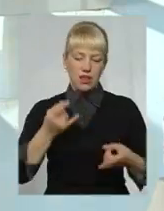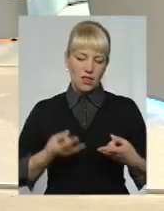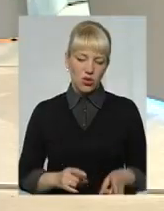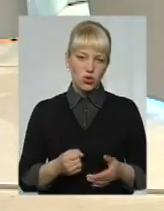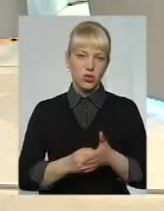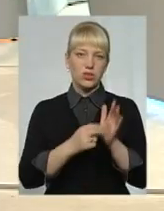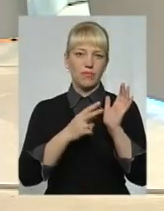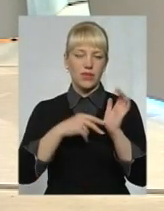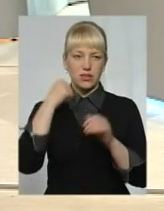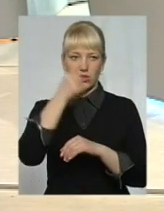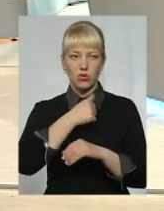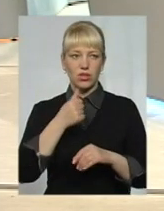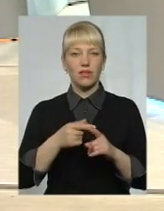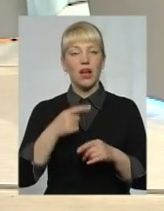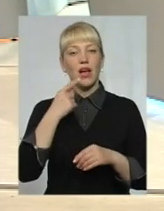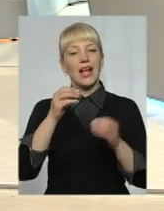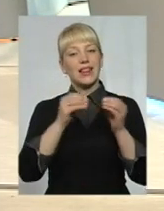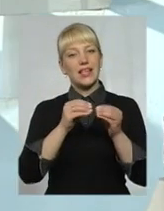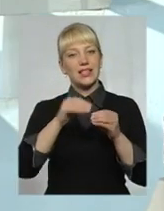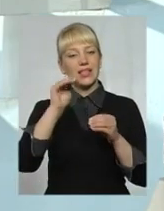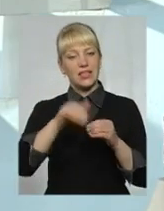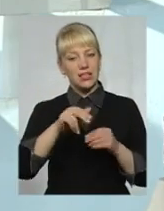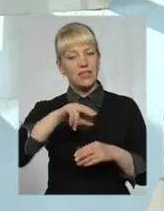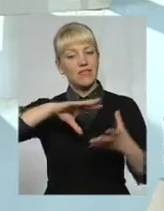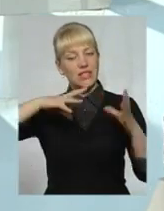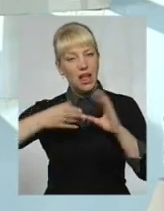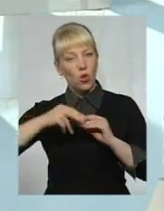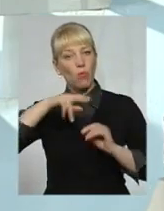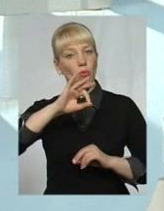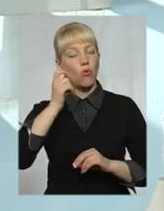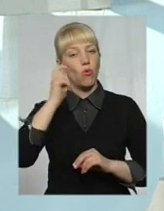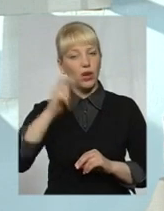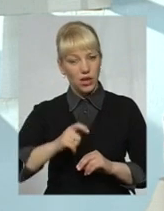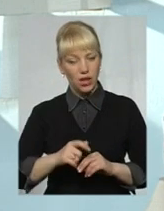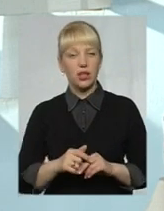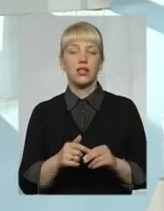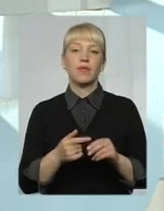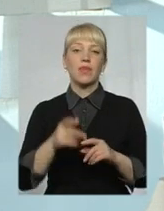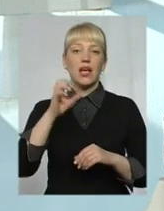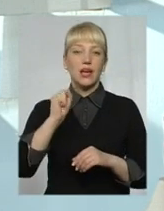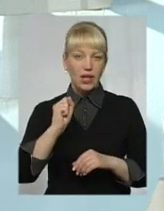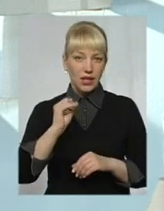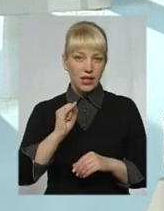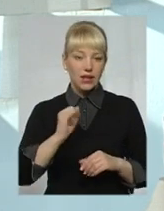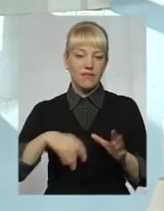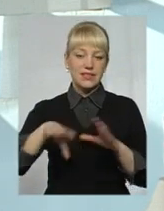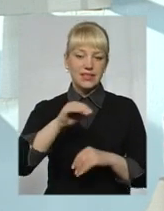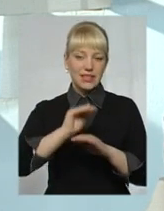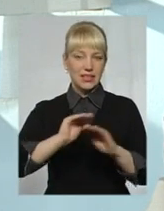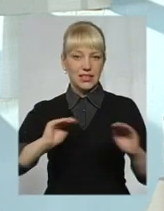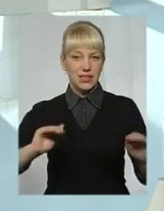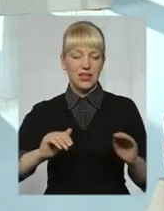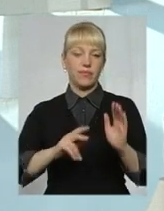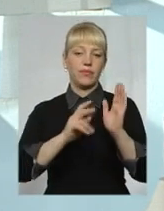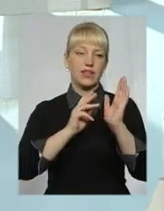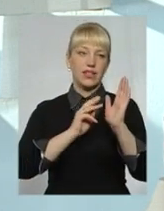10 тисячі загалом по Україні? Ага, ну я перепрошую. І майже всі діти, 88,6